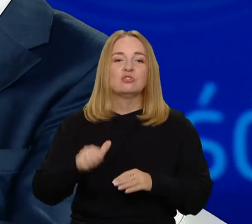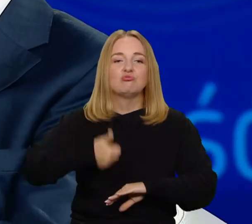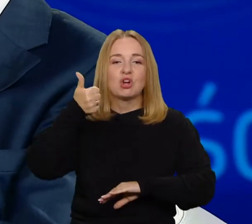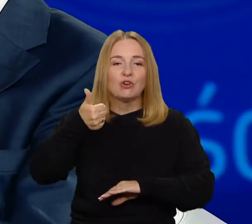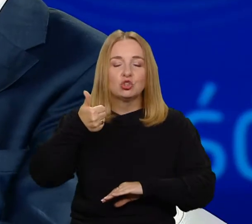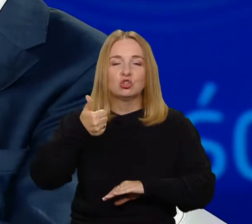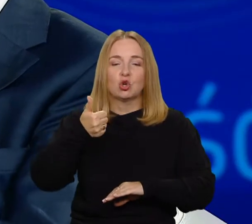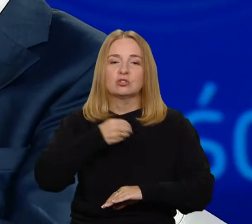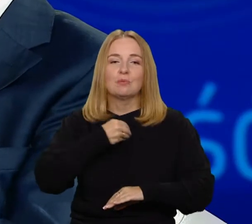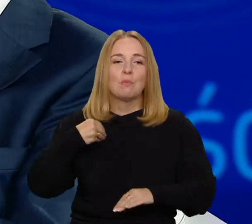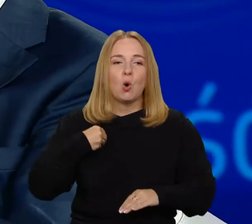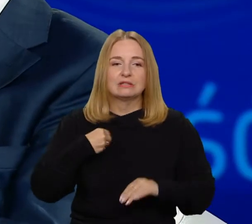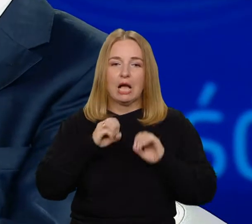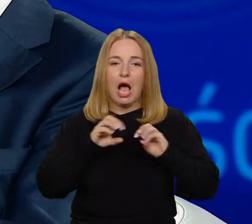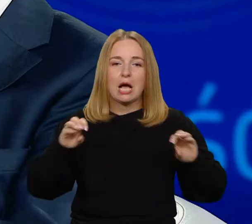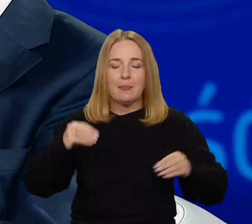Witam, panie